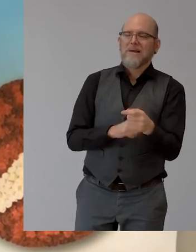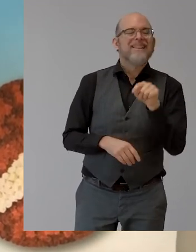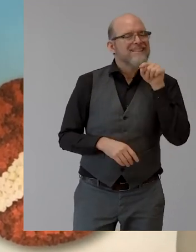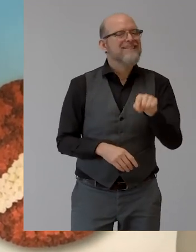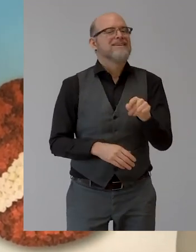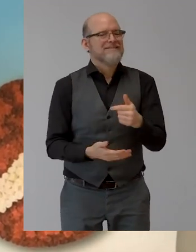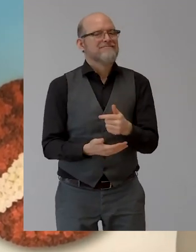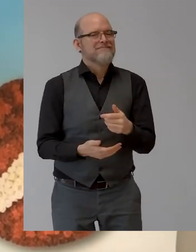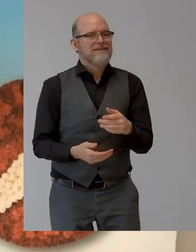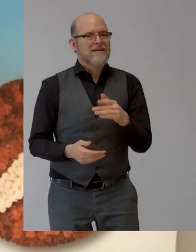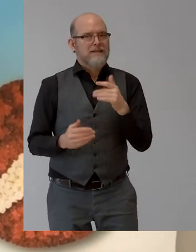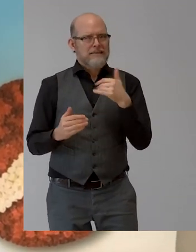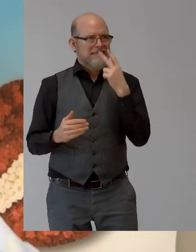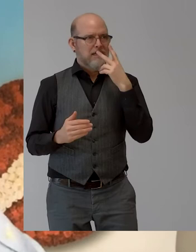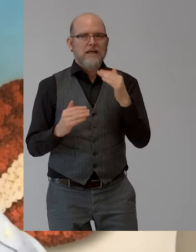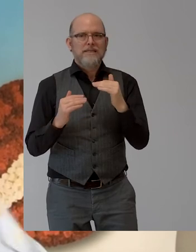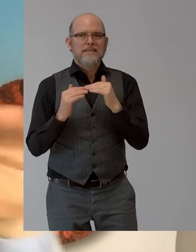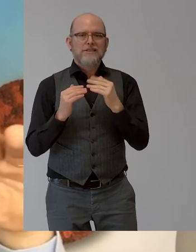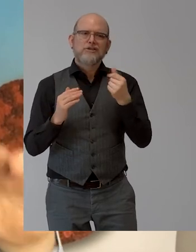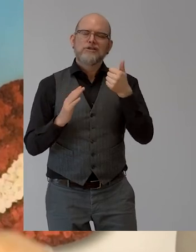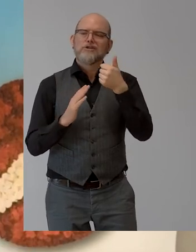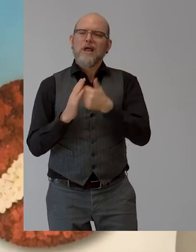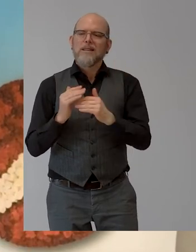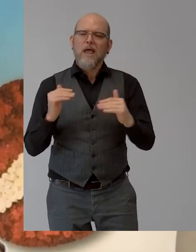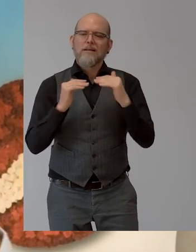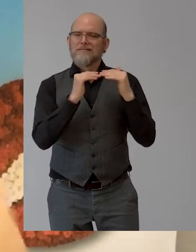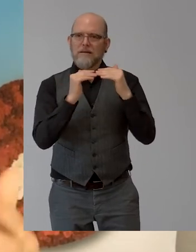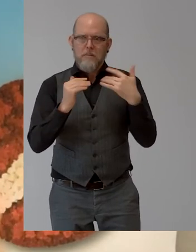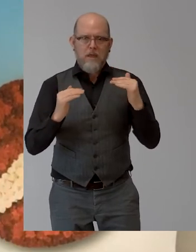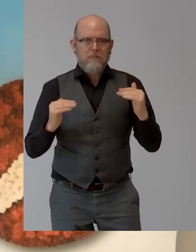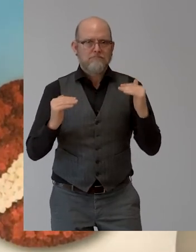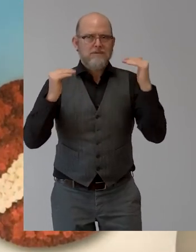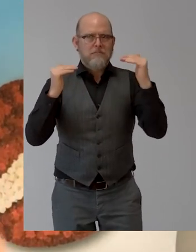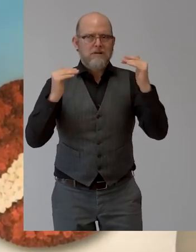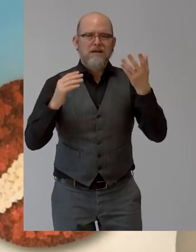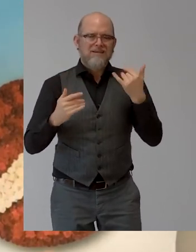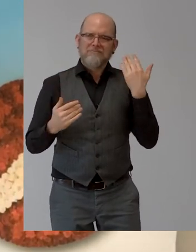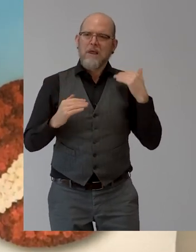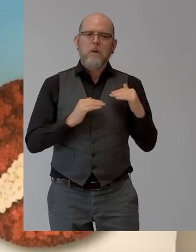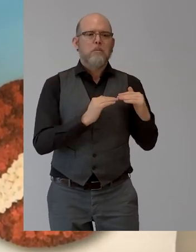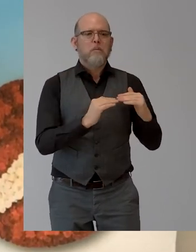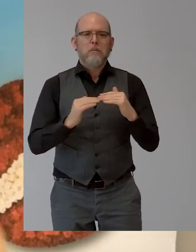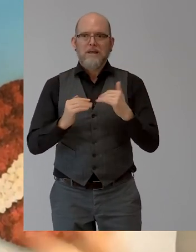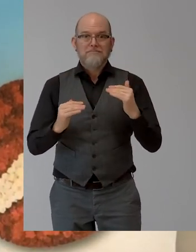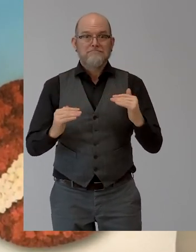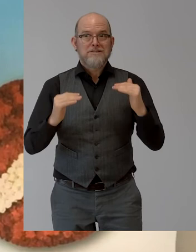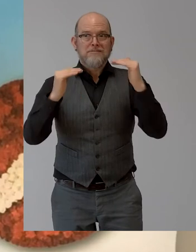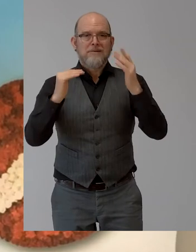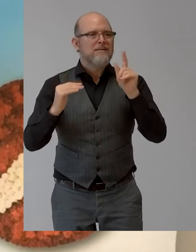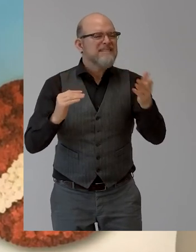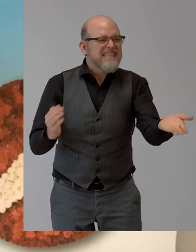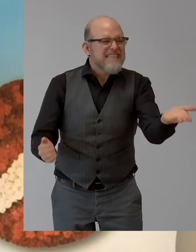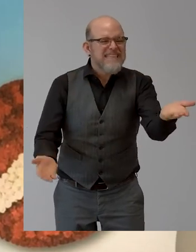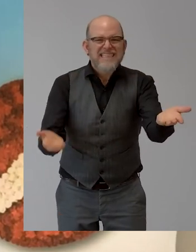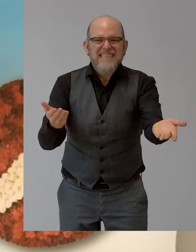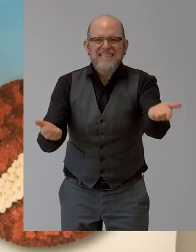have to keep this strong focus, to keep this level, because you have to consider this when whatever you do, whatever you change in the